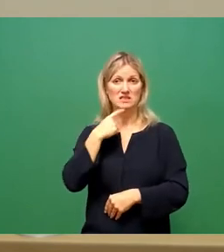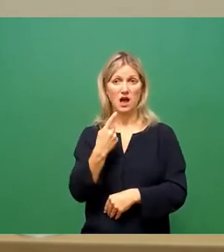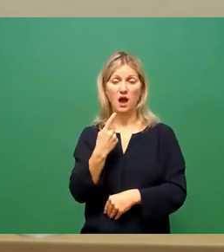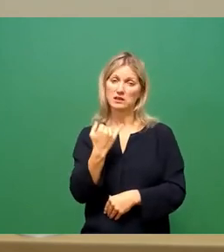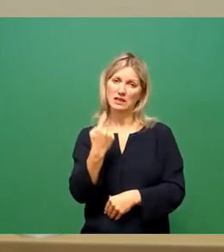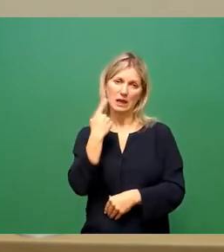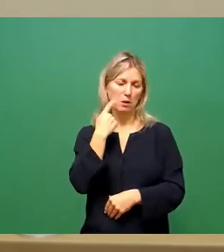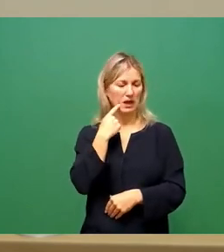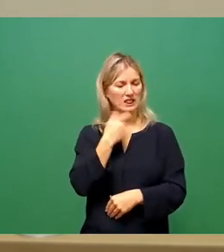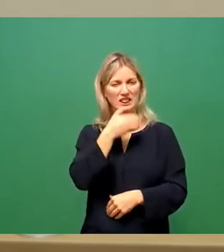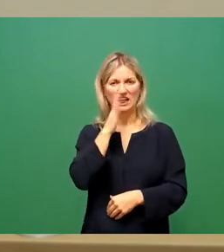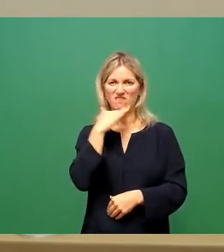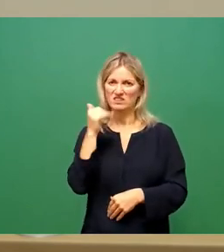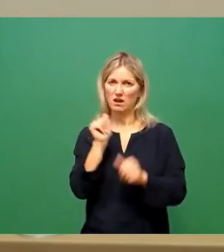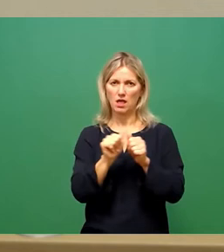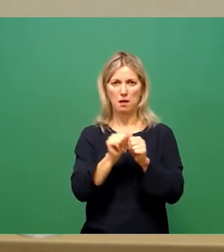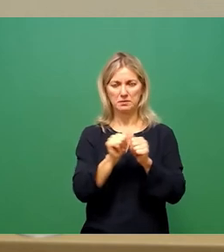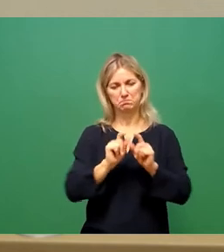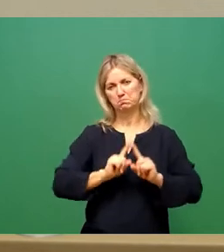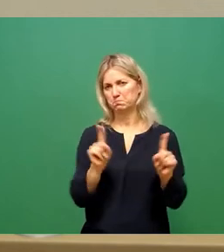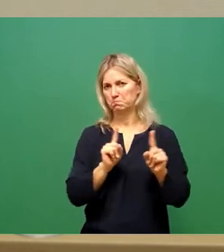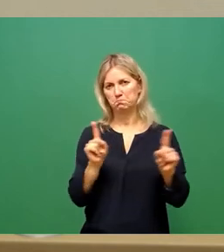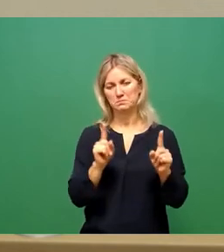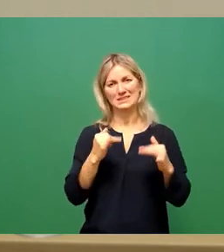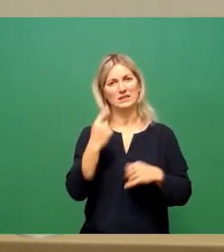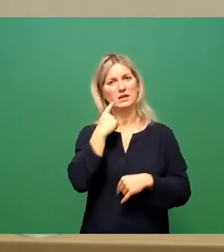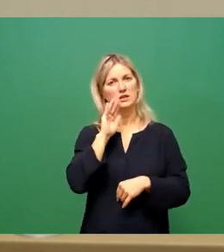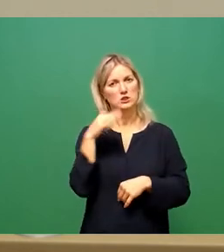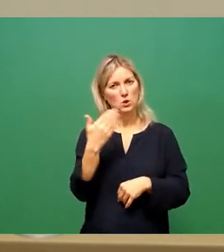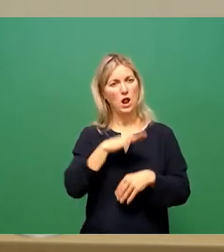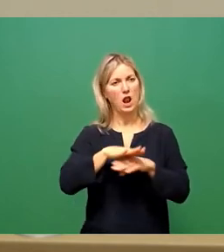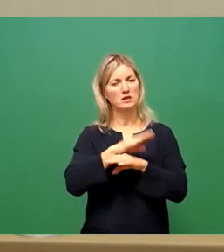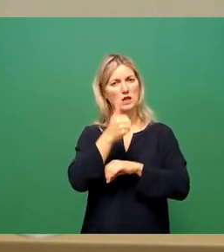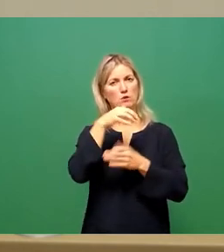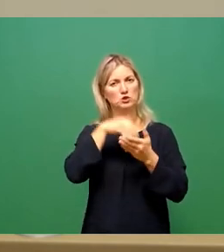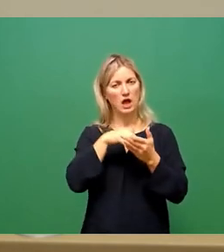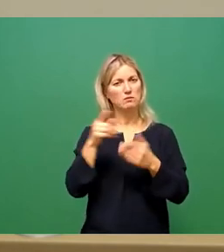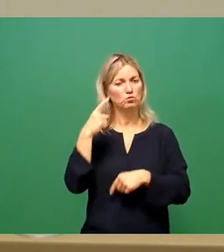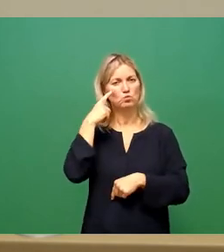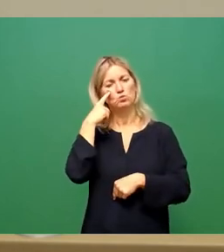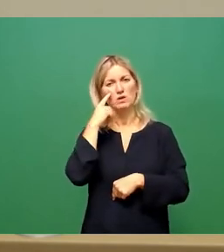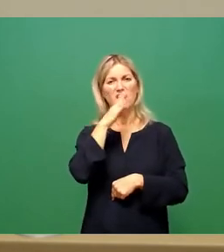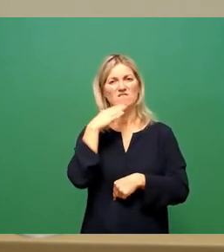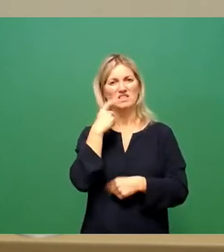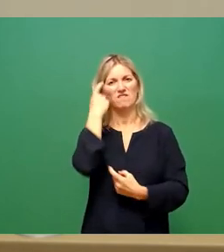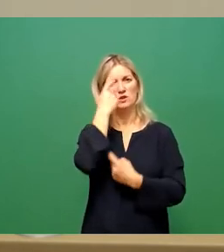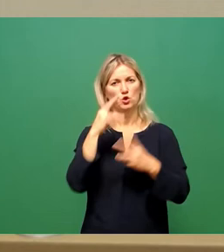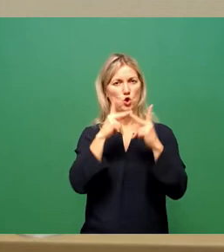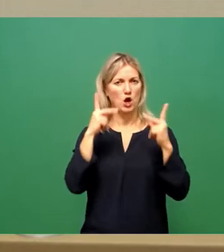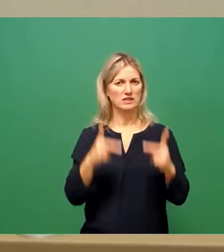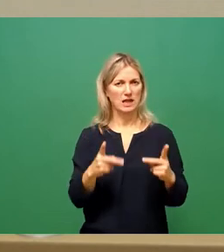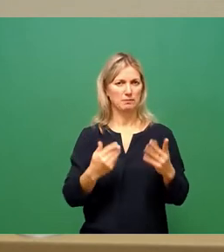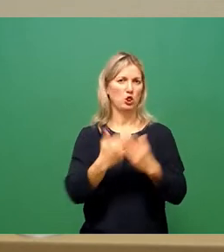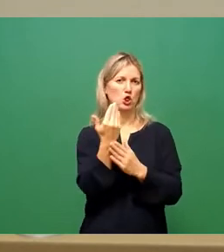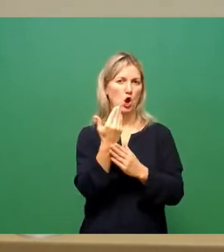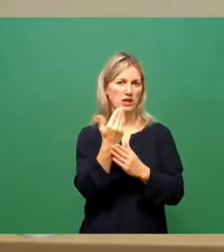Trinkwasserknappheit. aktuell wird durch die Landeshauptstadt an einer neuen Wasserversorgungskonzeption gearbeitet, um eben die Versorgung im